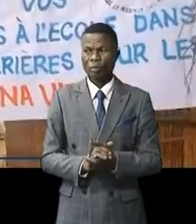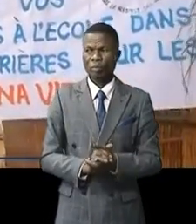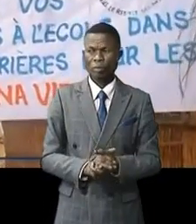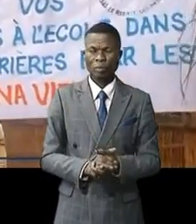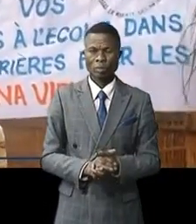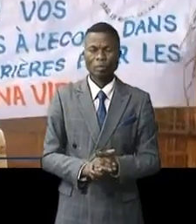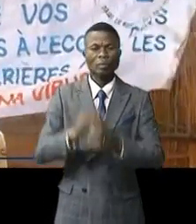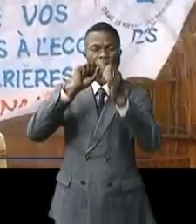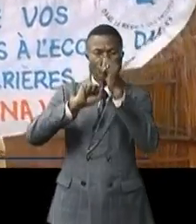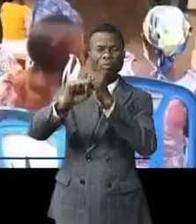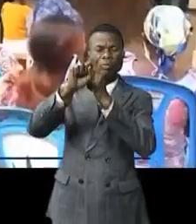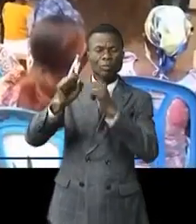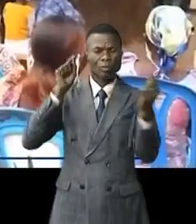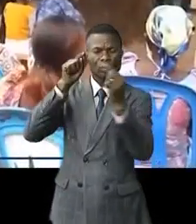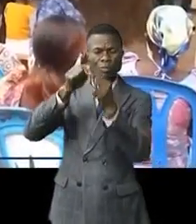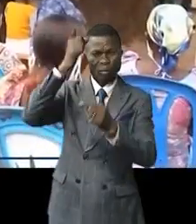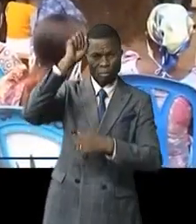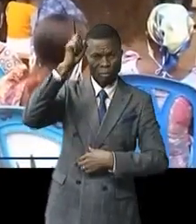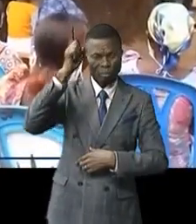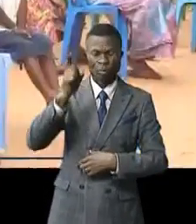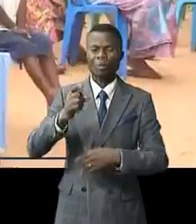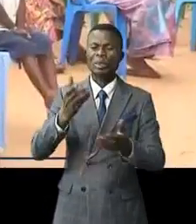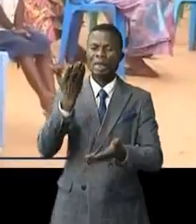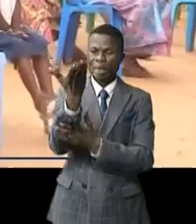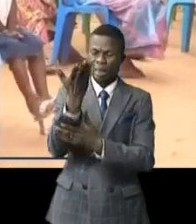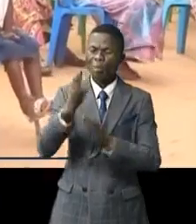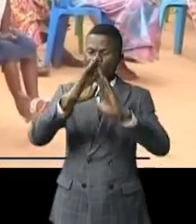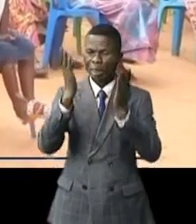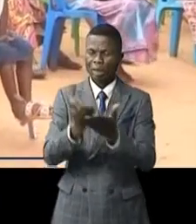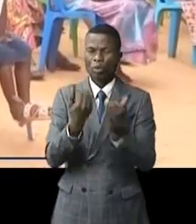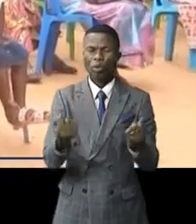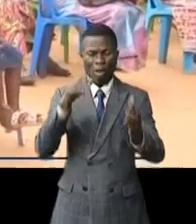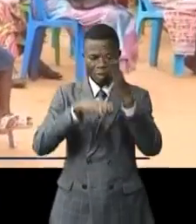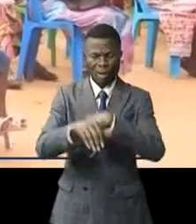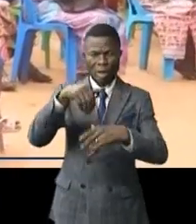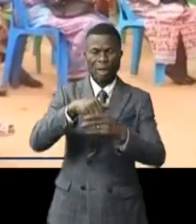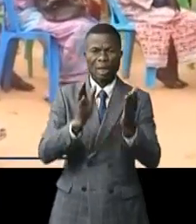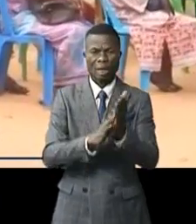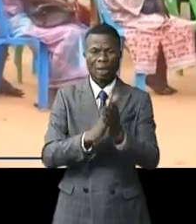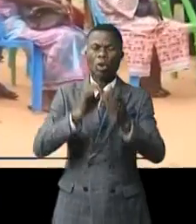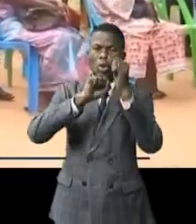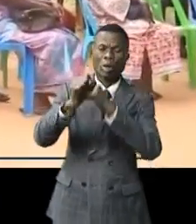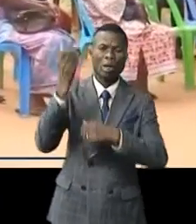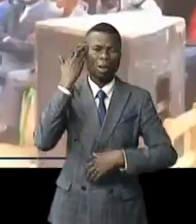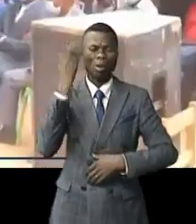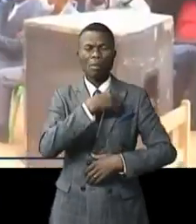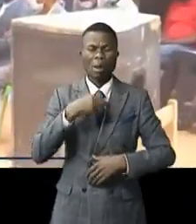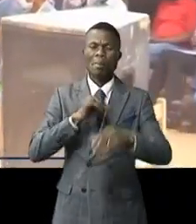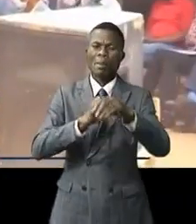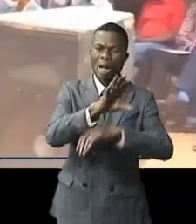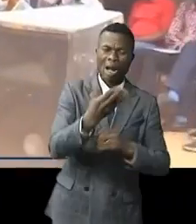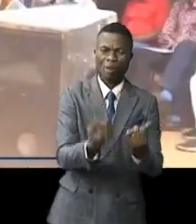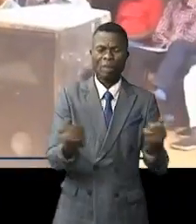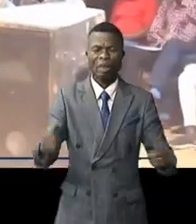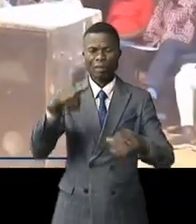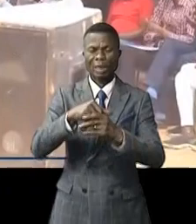Cette campagne a pour objectif général de mobiliser les enfants pour aller à l'école ainsi que la sensibilisation des parents en vue d